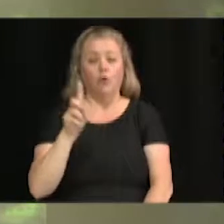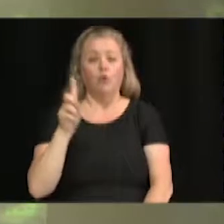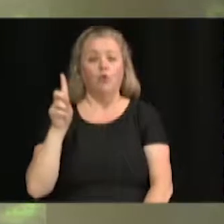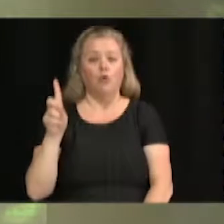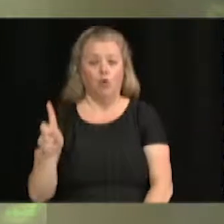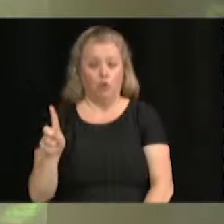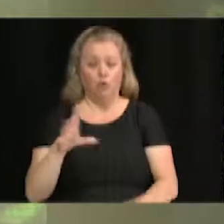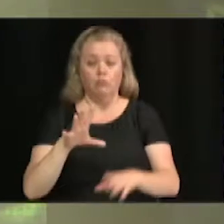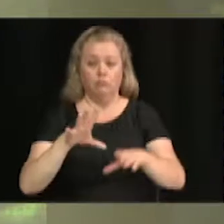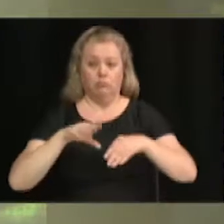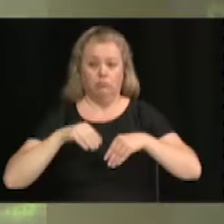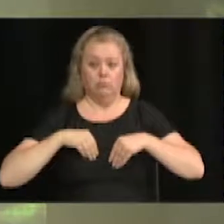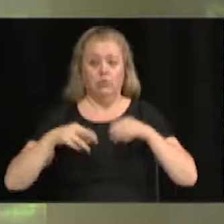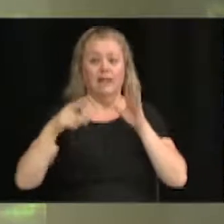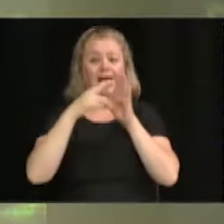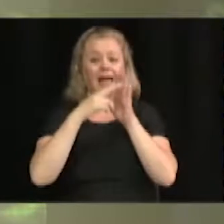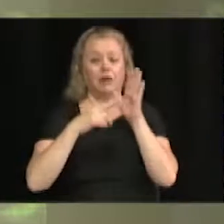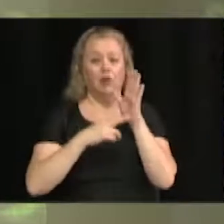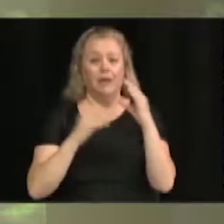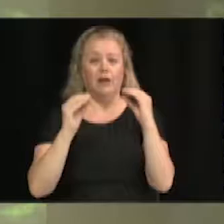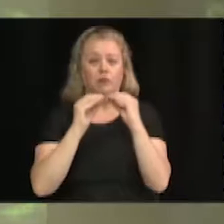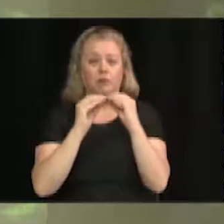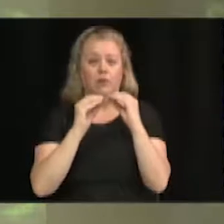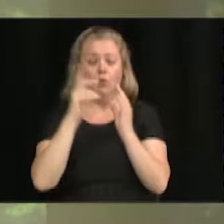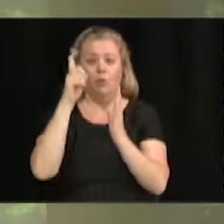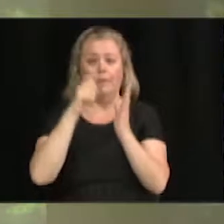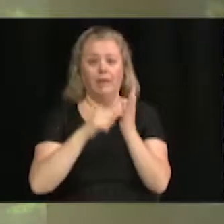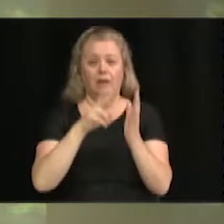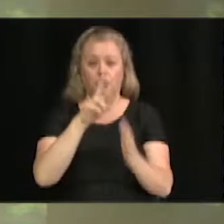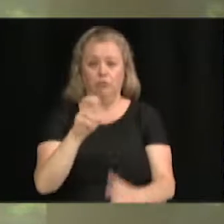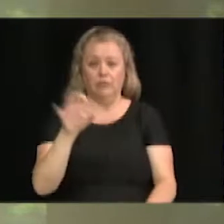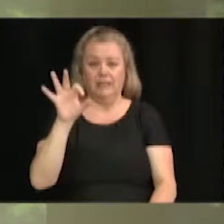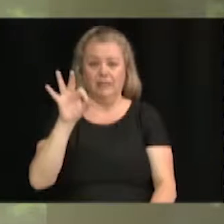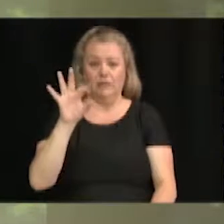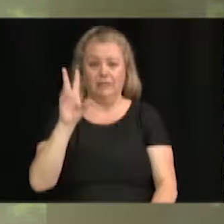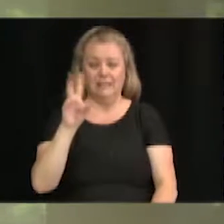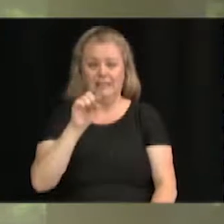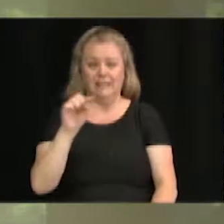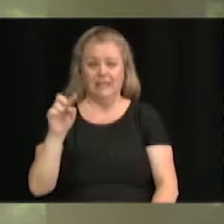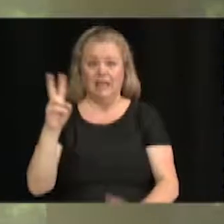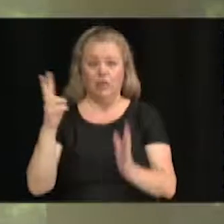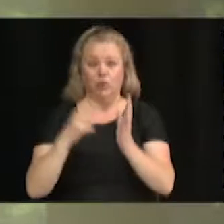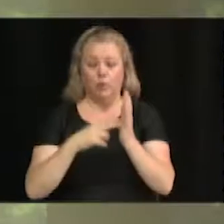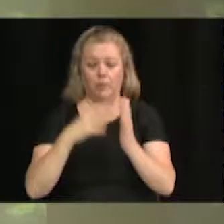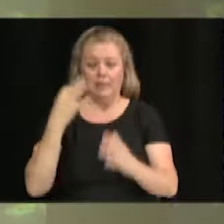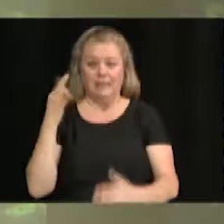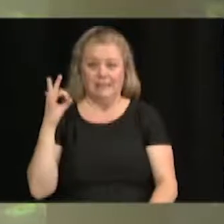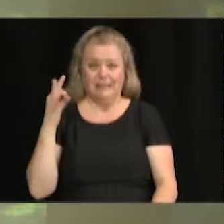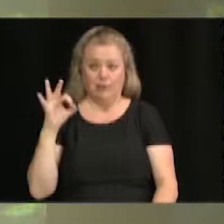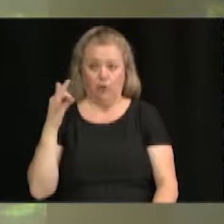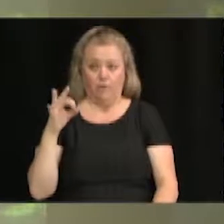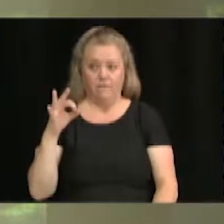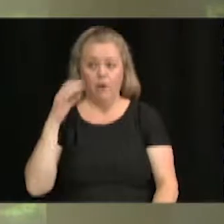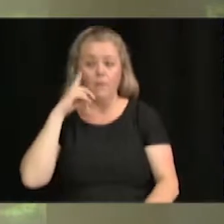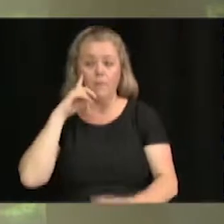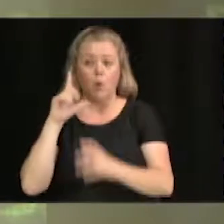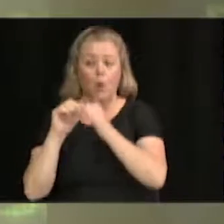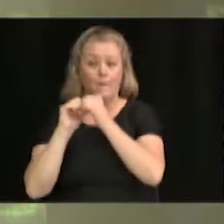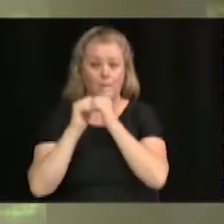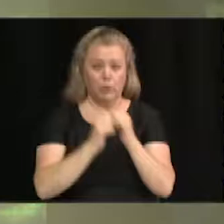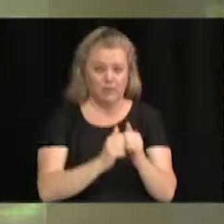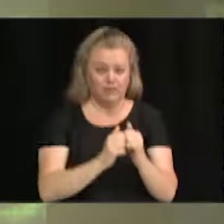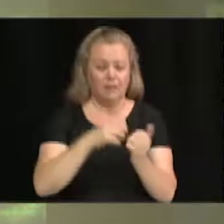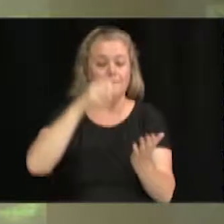adoption du règlement numéro 1297-2019, modifiant le plan et